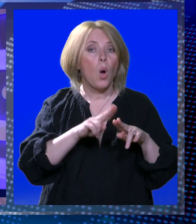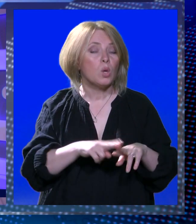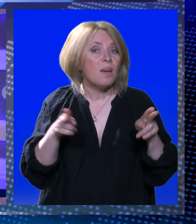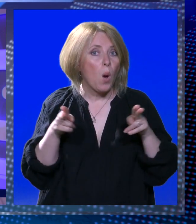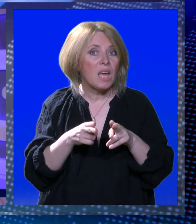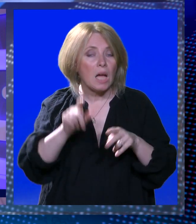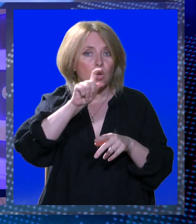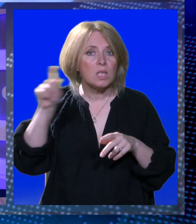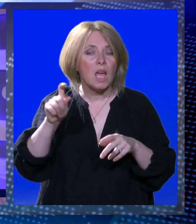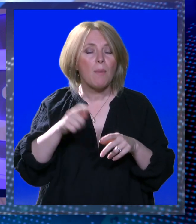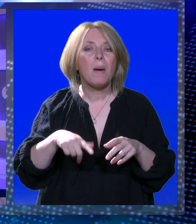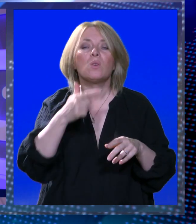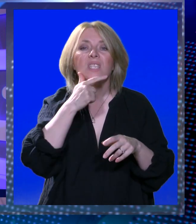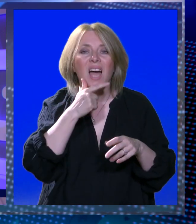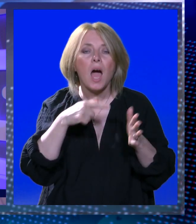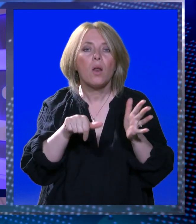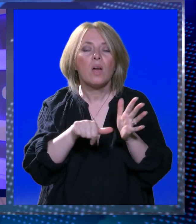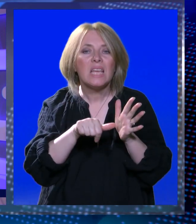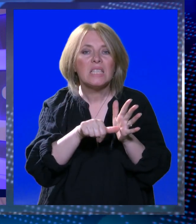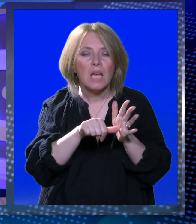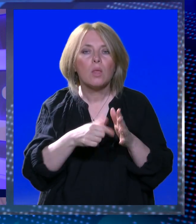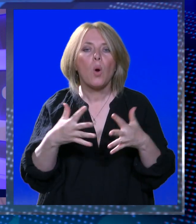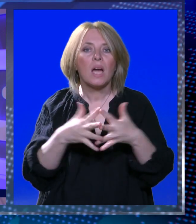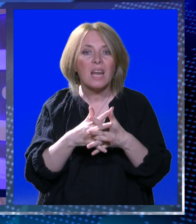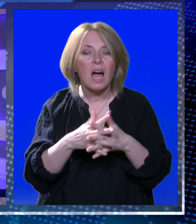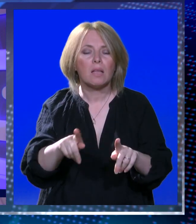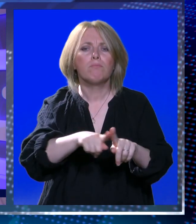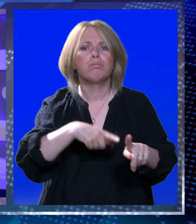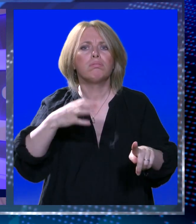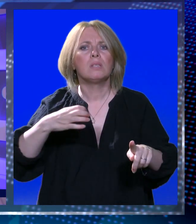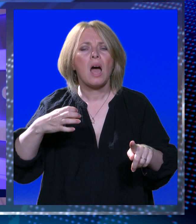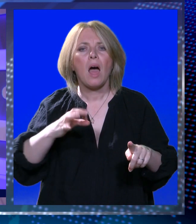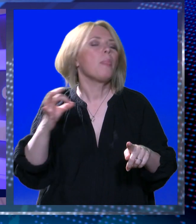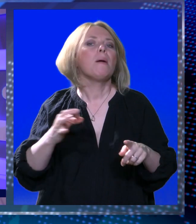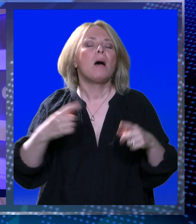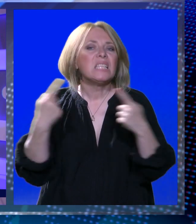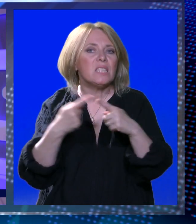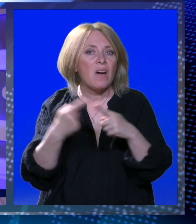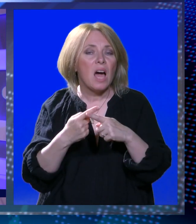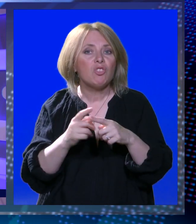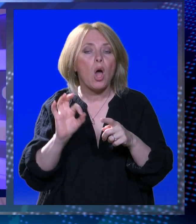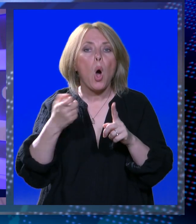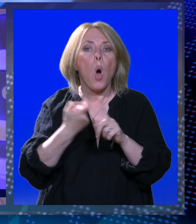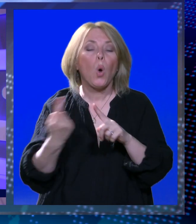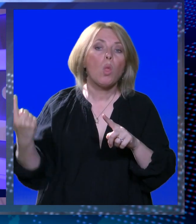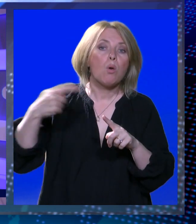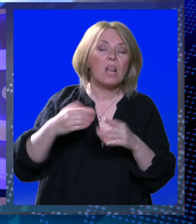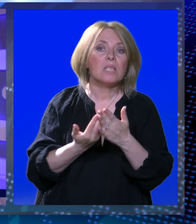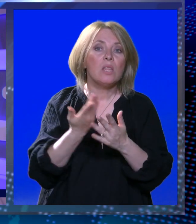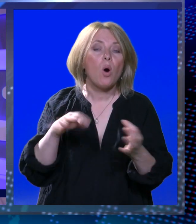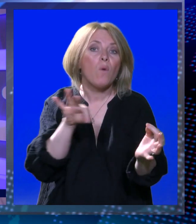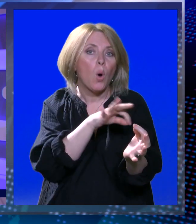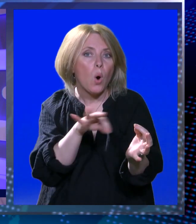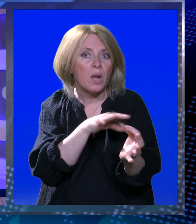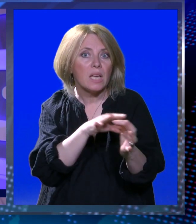Ostajemo još kratko s temama u povijesnoj jezgri grada gdje se već danima vode prijepori oko dolaska novog orkestra svojevrsne nelojalne